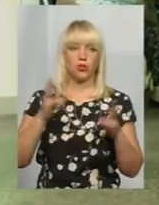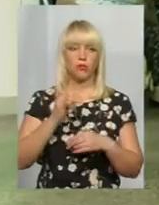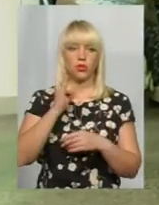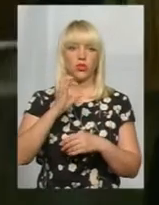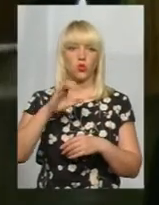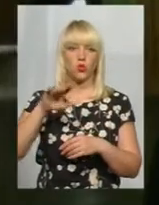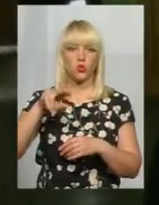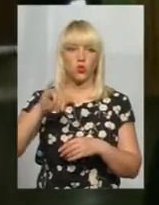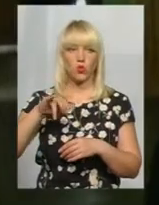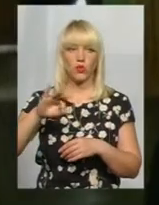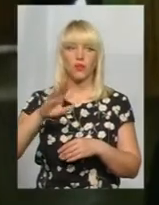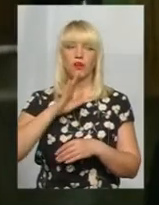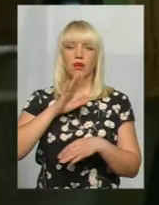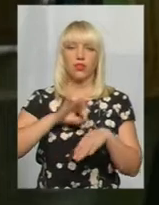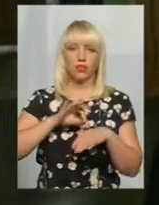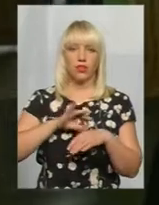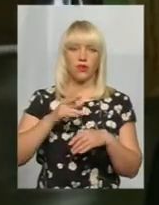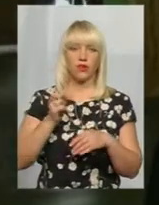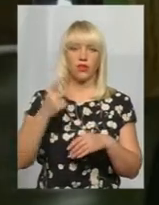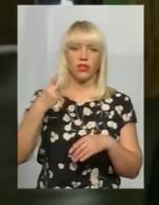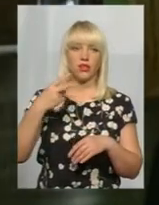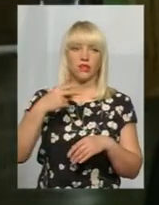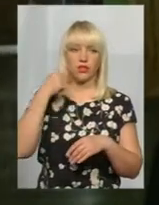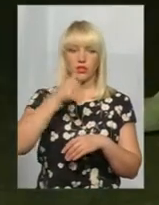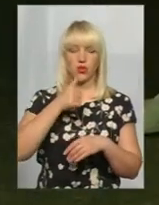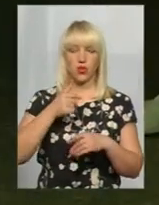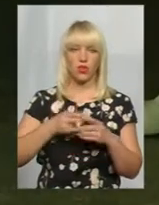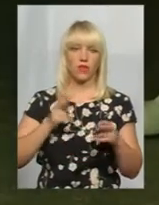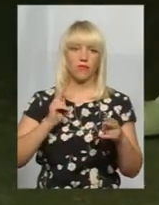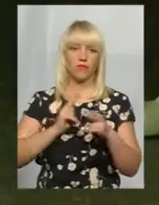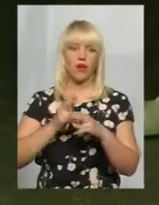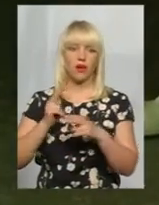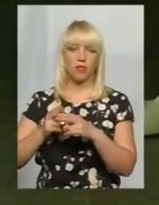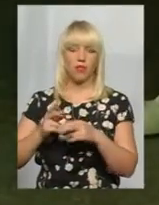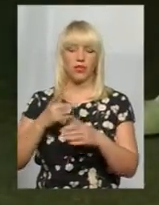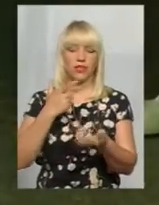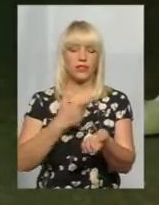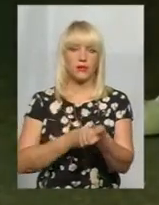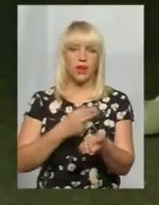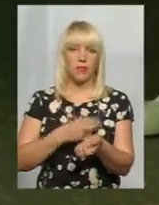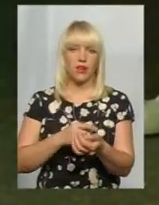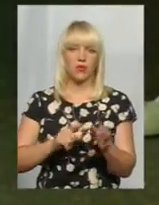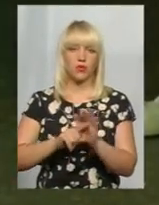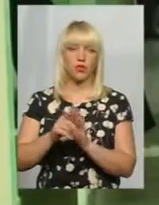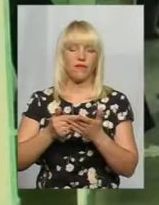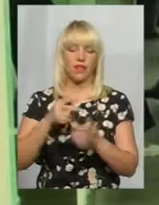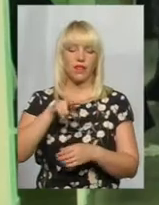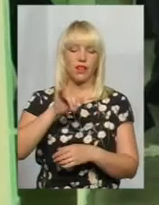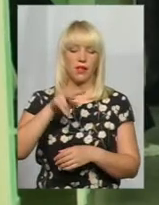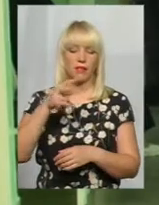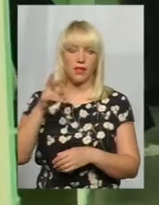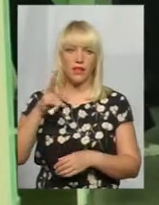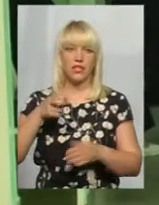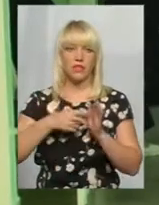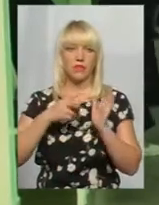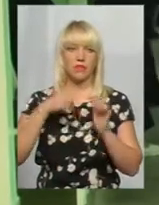Ірина Атласюк на цукровий діабет хворіє два десятиліття. Каже, перебої з препаратом почалися від липня 2017 року, коли змінили механізм його